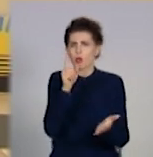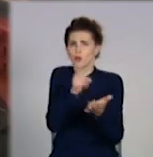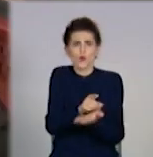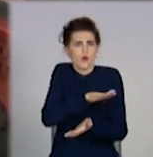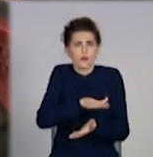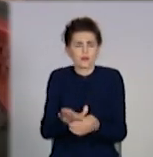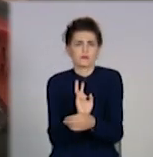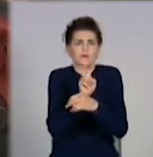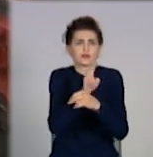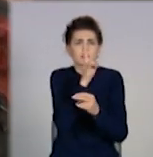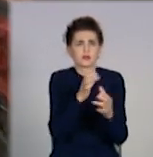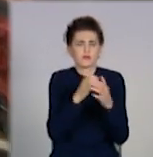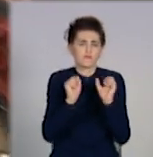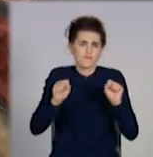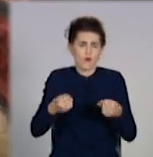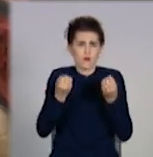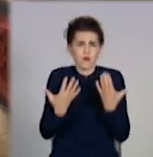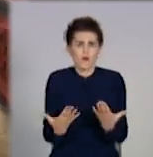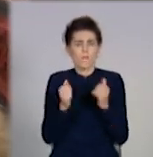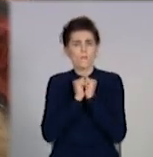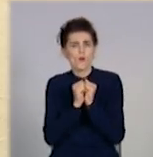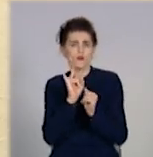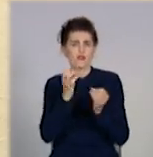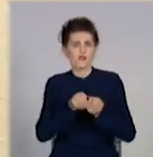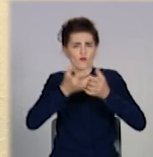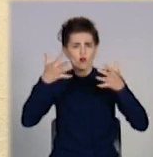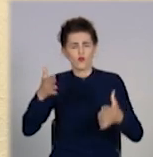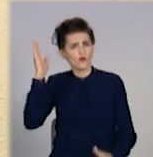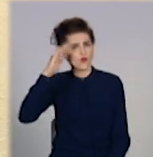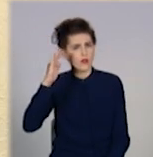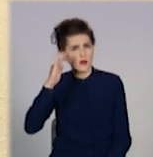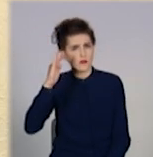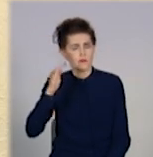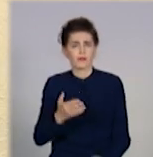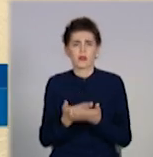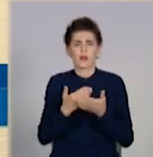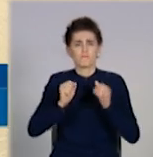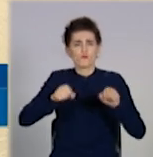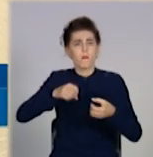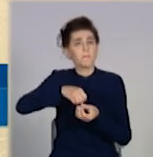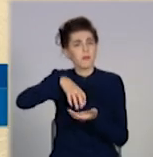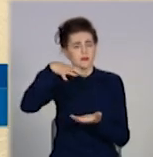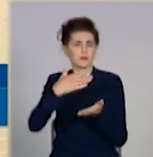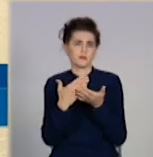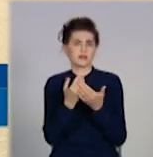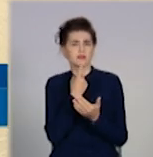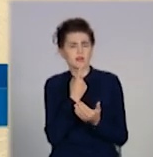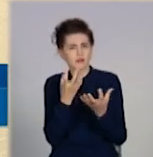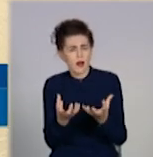йти до храму, достатньо молитви та свяченої води. Можна взяти пасочку, яйця,